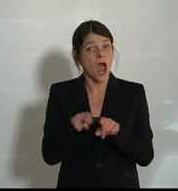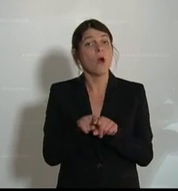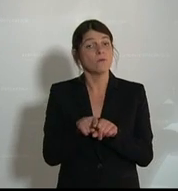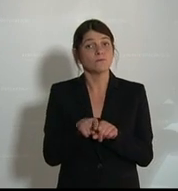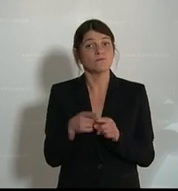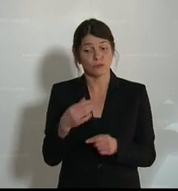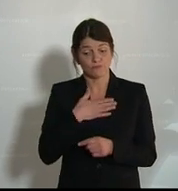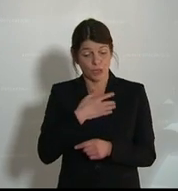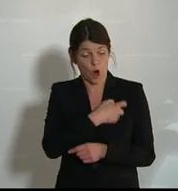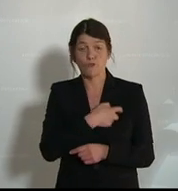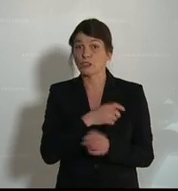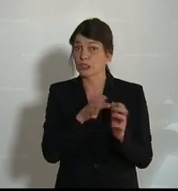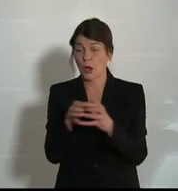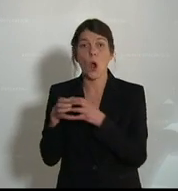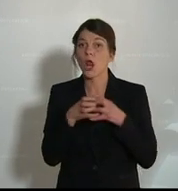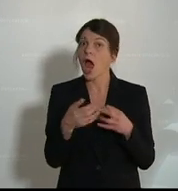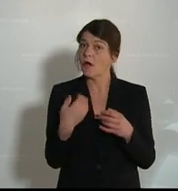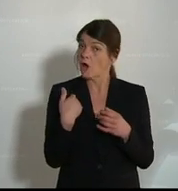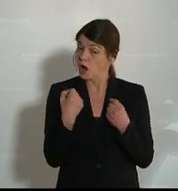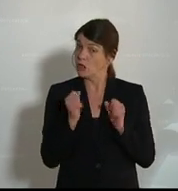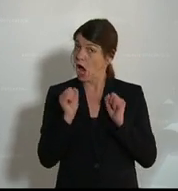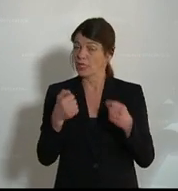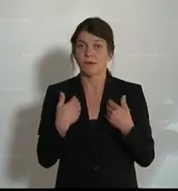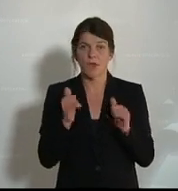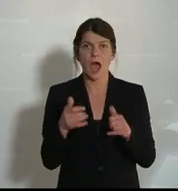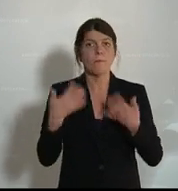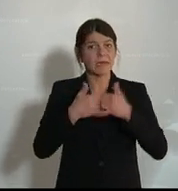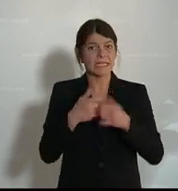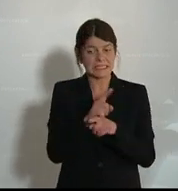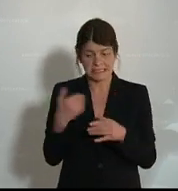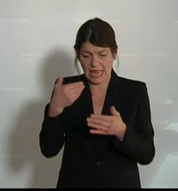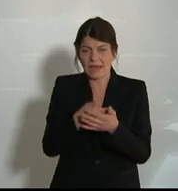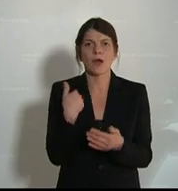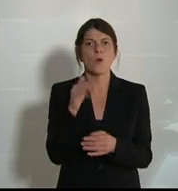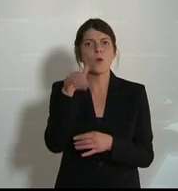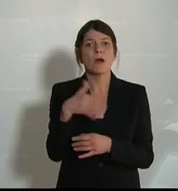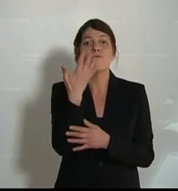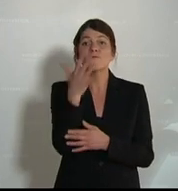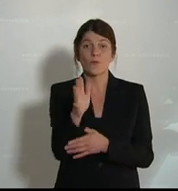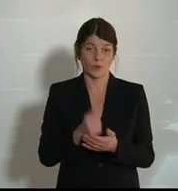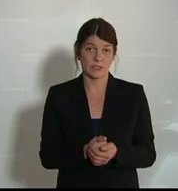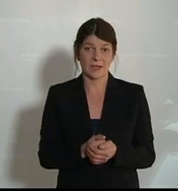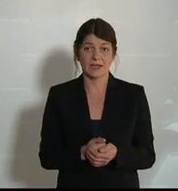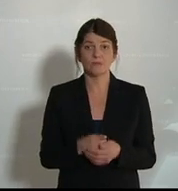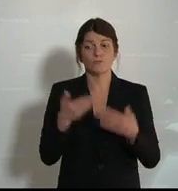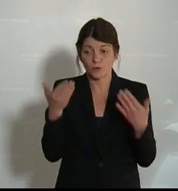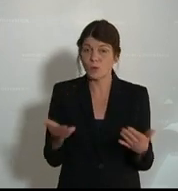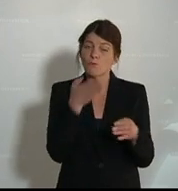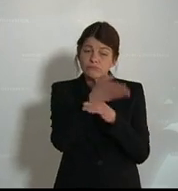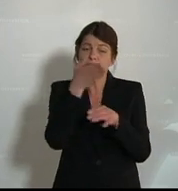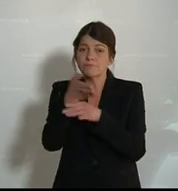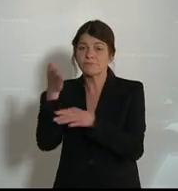mit unseren Kommissionen, glaube ich, recht aktiv. Im Berichtszeitraum haben hier über 500 solcher